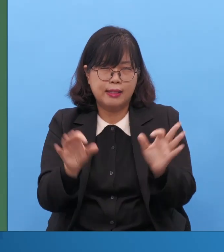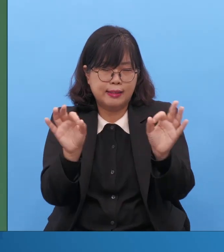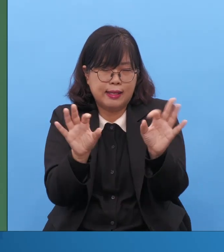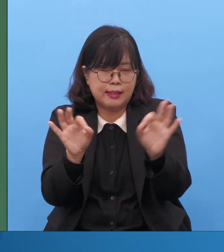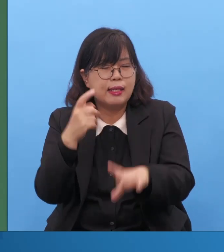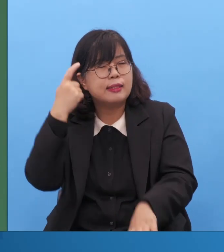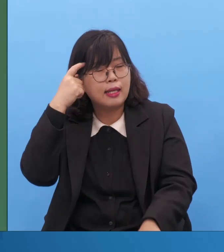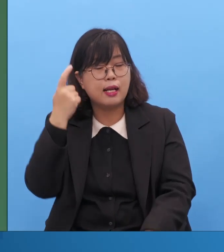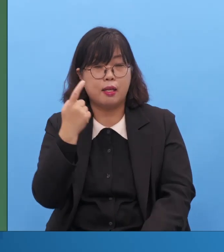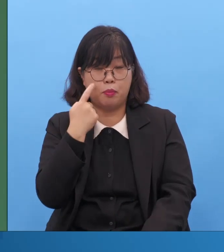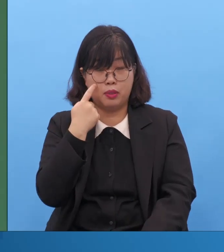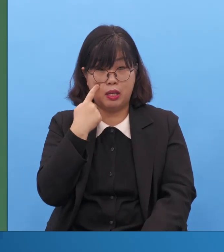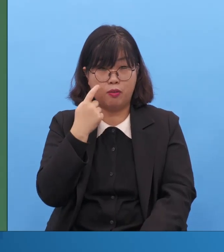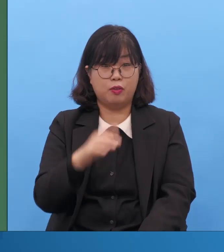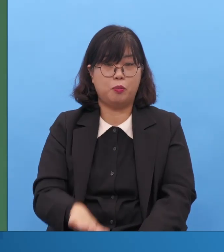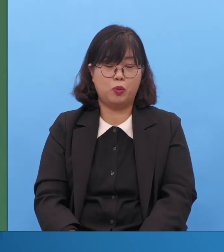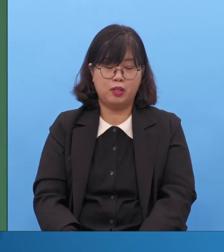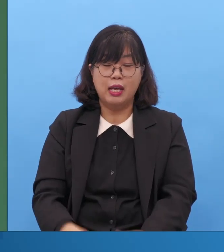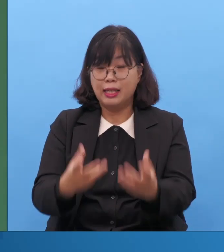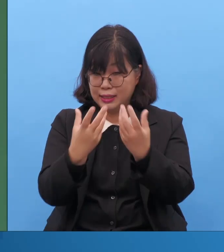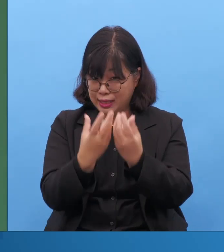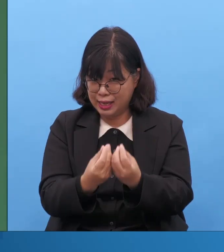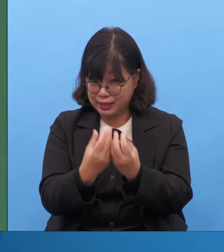사올 왕이 다윗을 죽이려고 했잖아요.